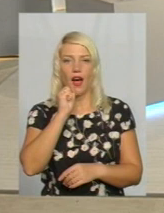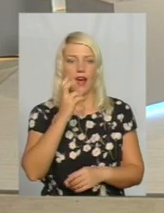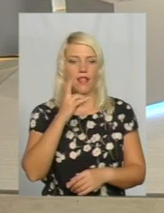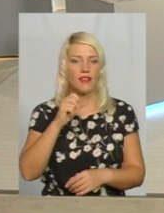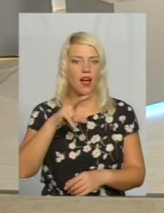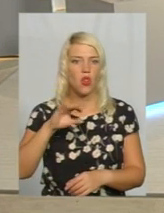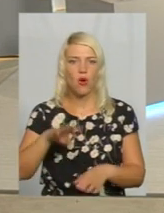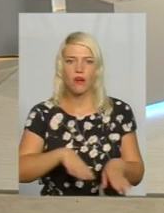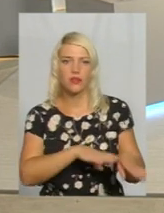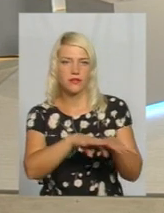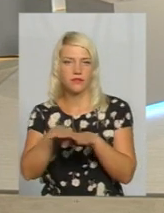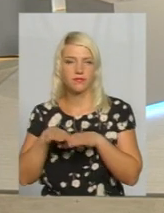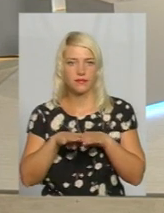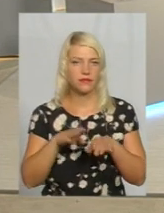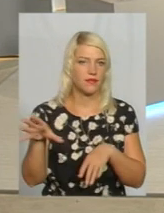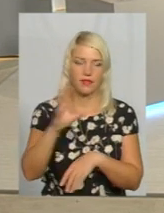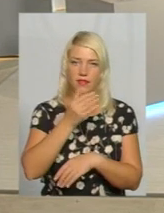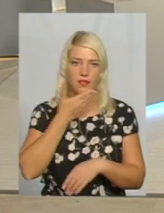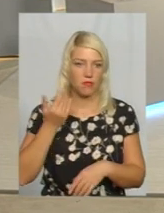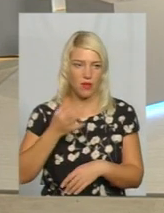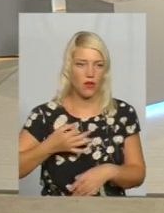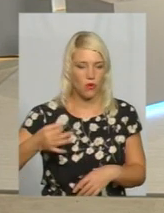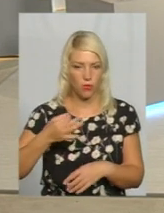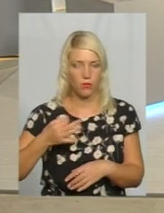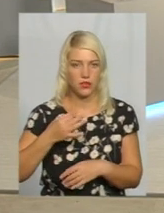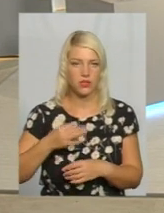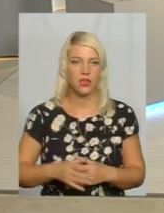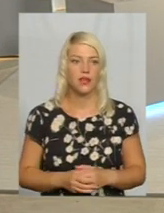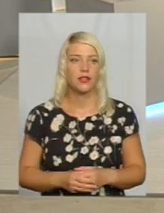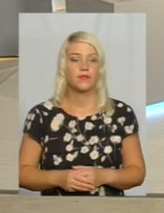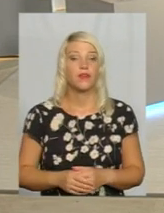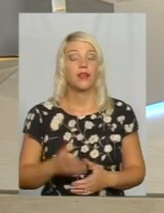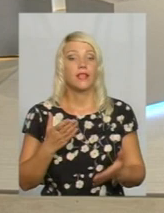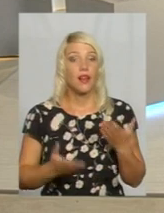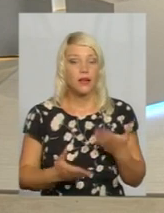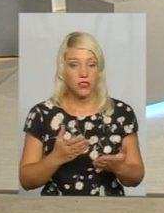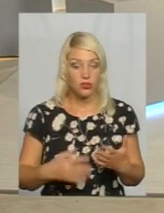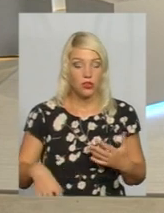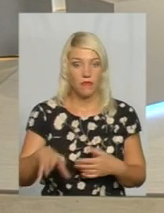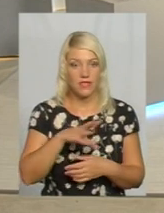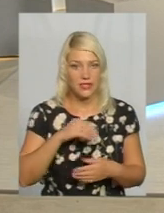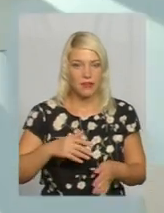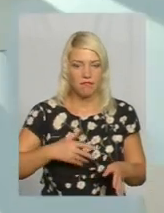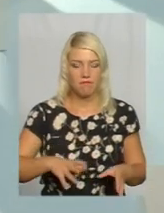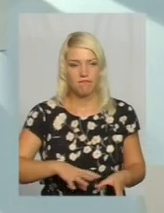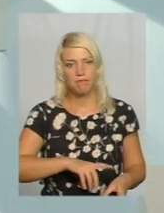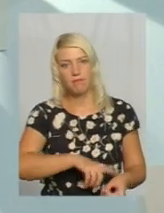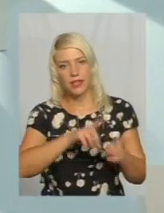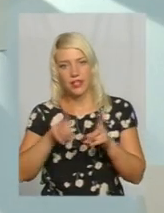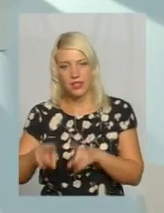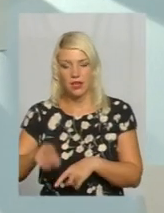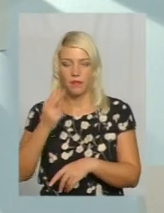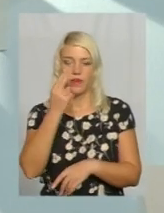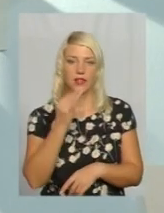і так само не всі телерадіокомпанії присутні у кожному населеному пункті. Якщо ми переходимо на цифру, то в тих